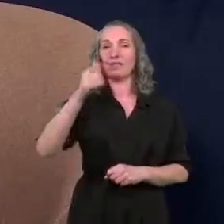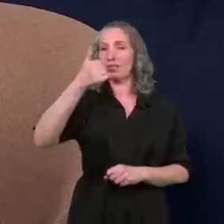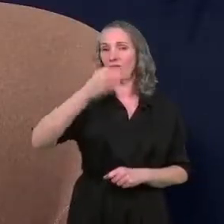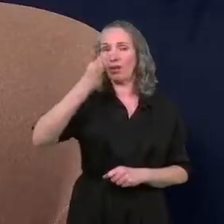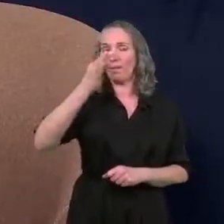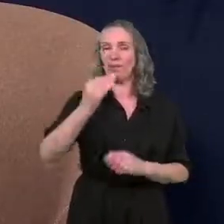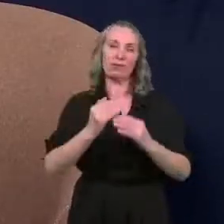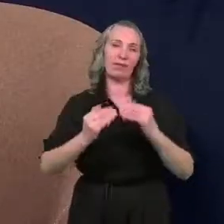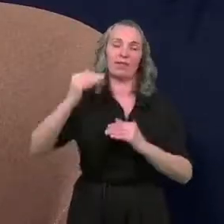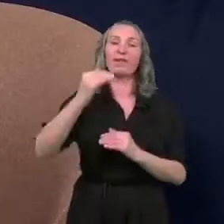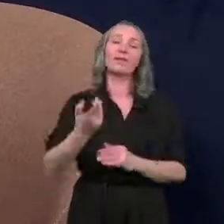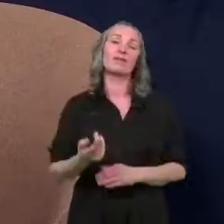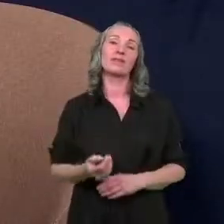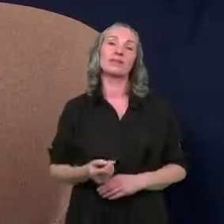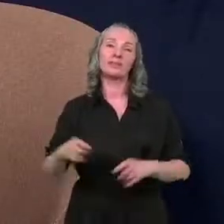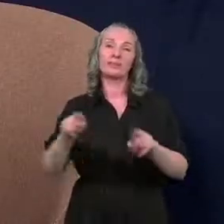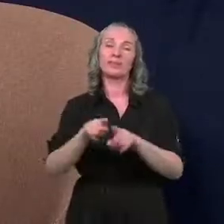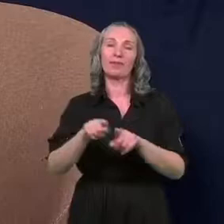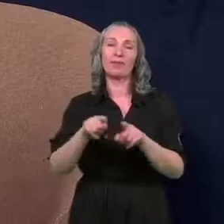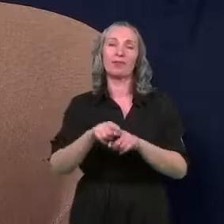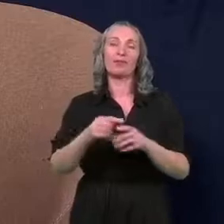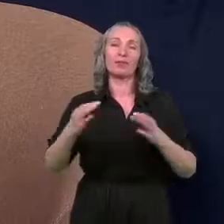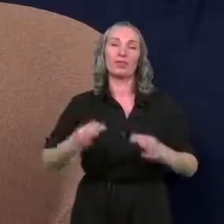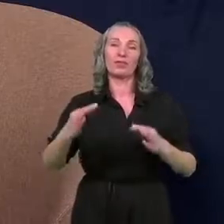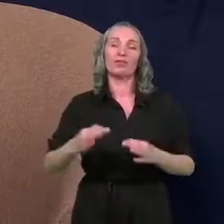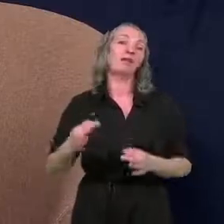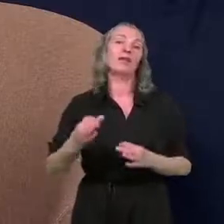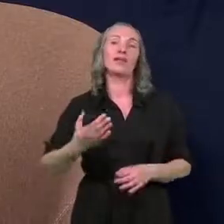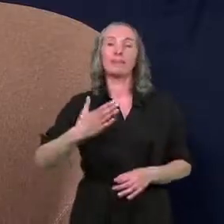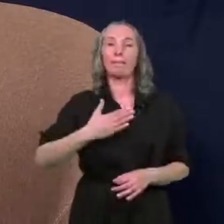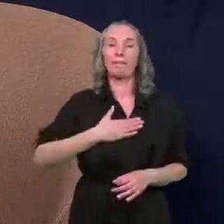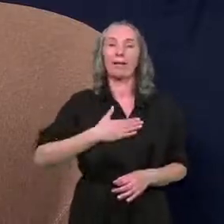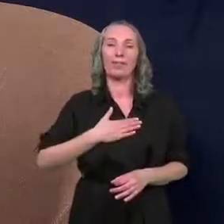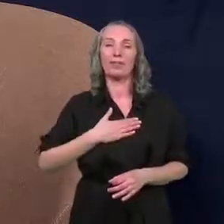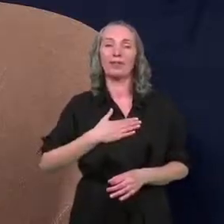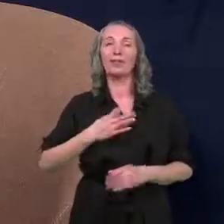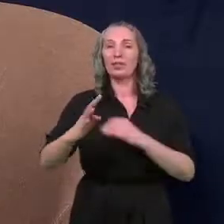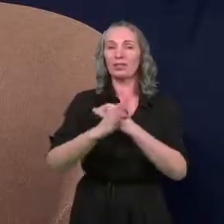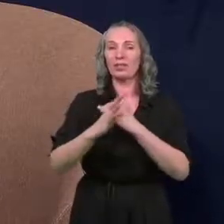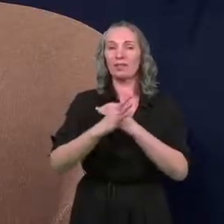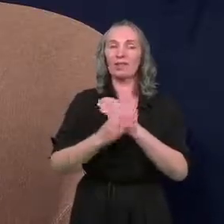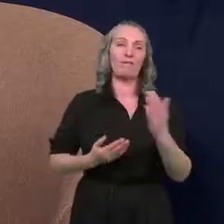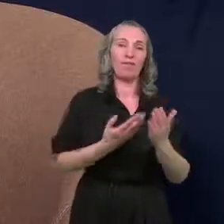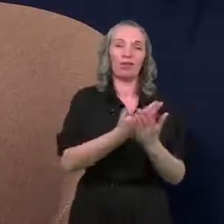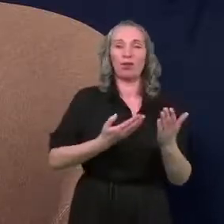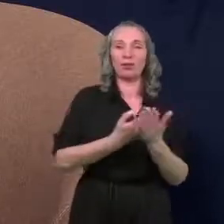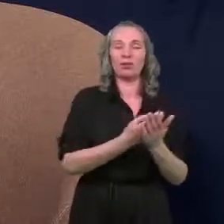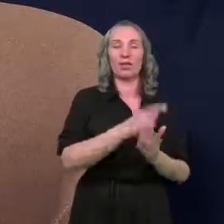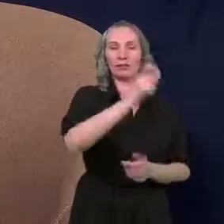% więcej. Również w tej chwili już mamy prawie 90 wniosków